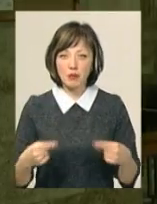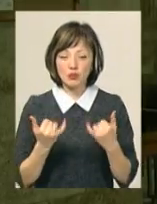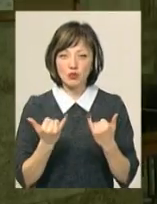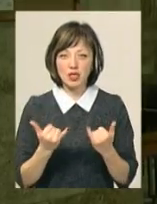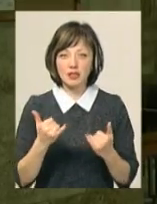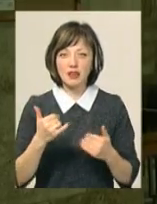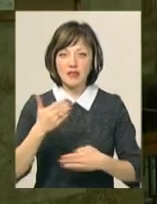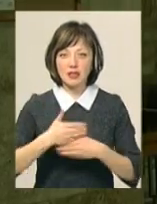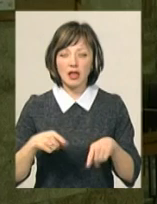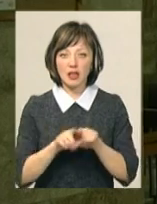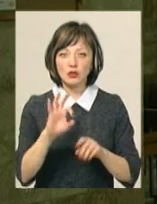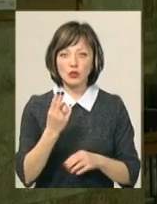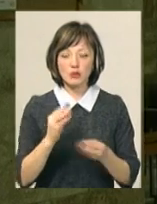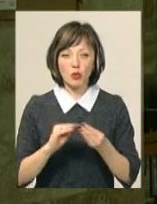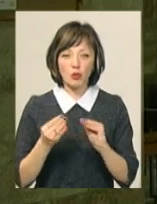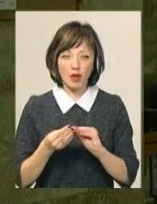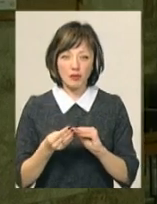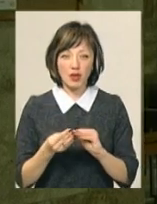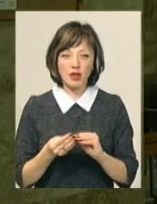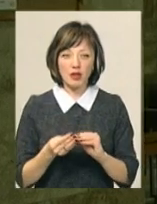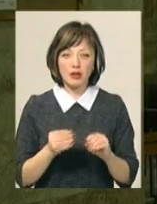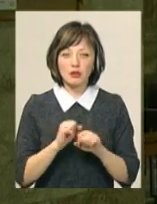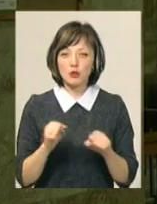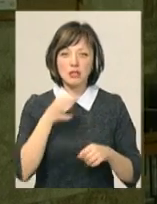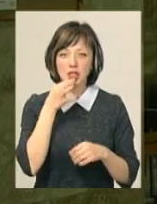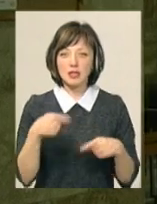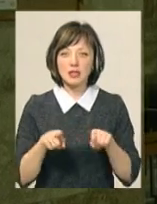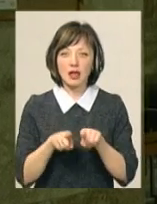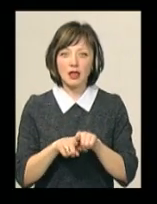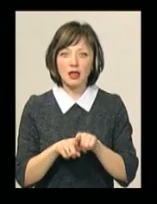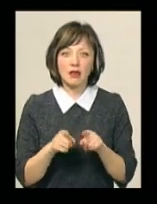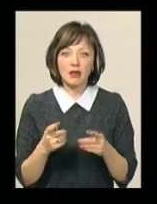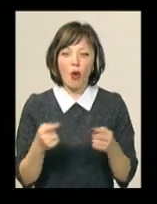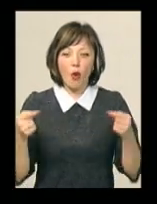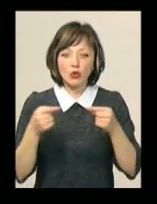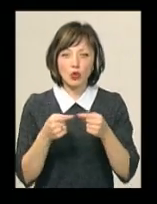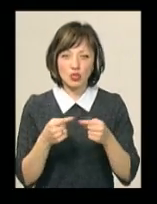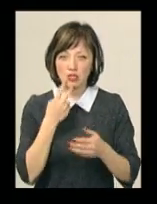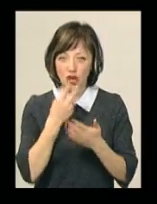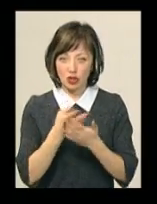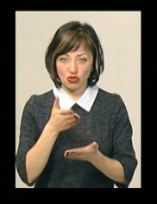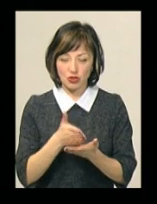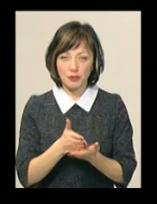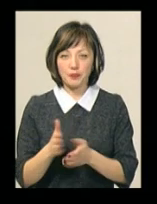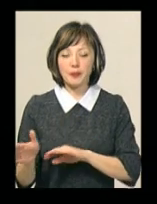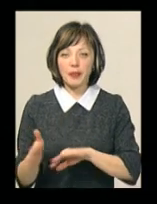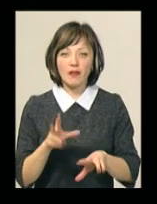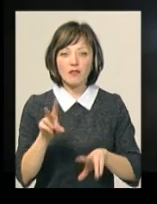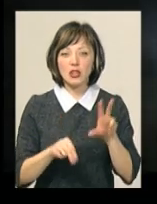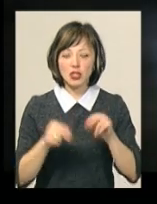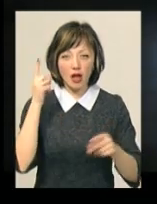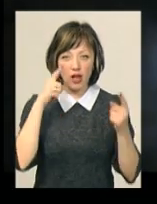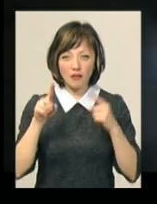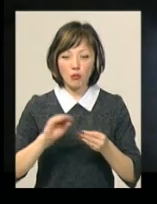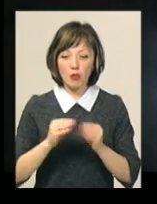сучасних виставах такі соціальні проблеми, не можна сказати, що вони такі однозначні. Авторка постановки вважає, що проблеми підростаючого